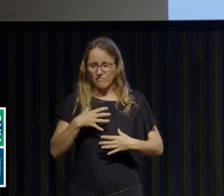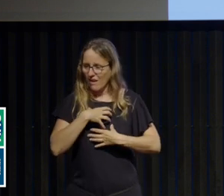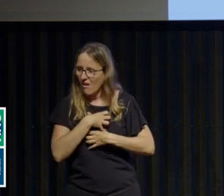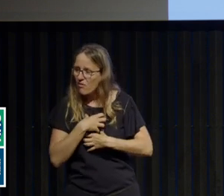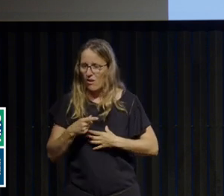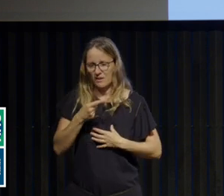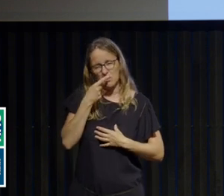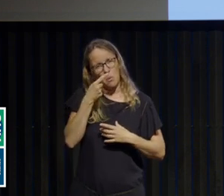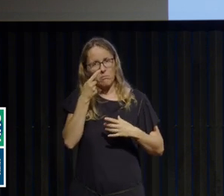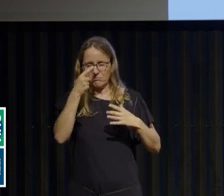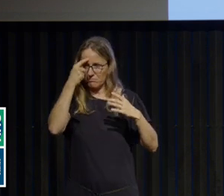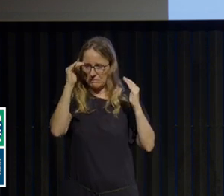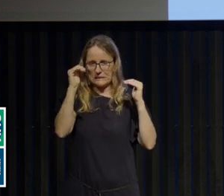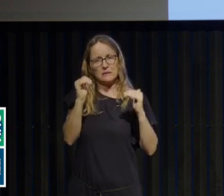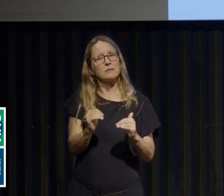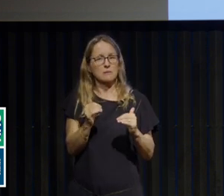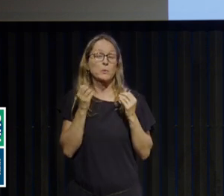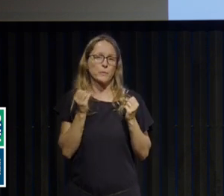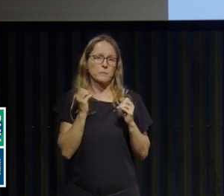dépressifs qui sont très fréquents.